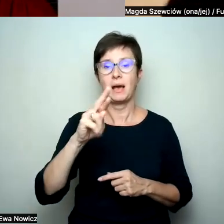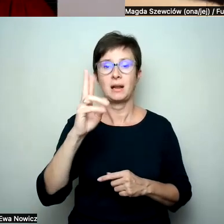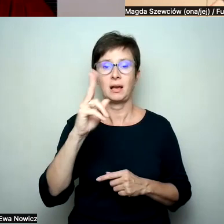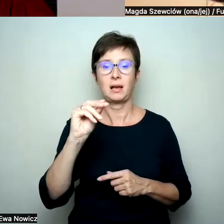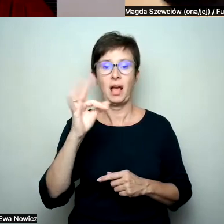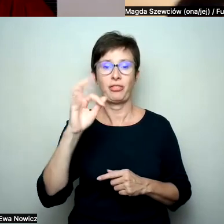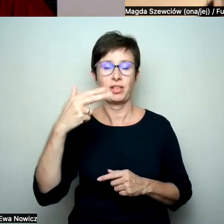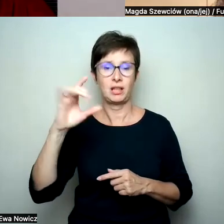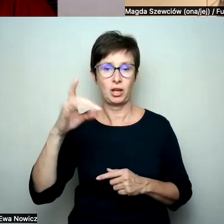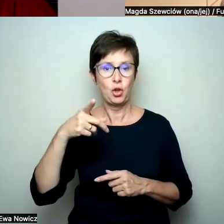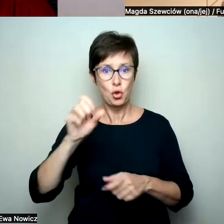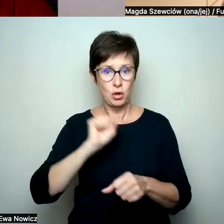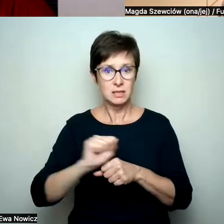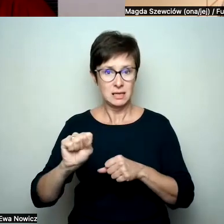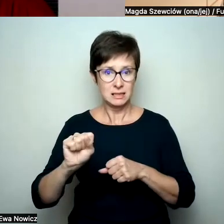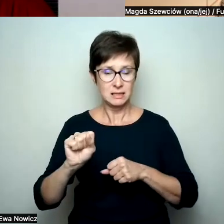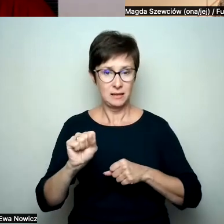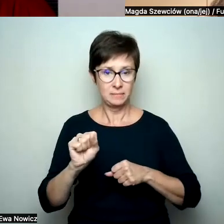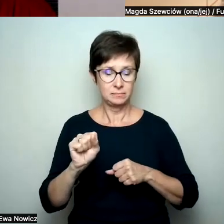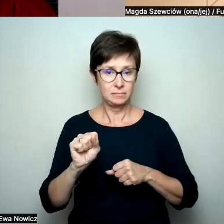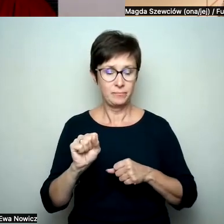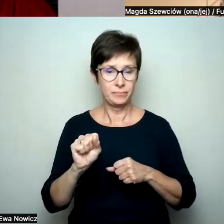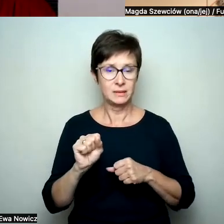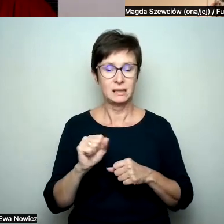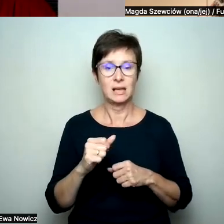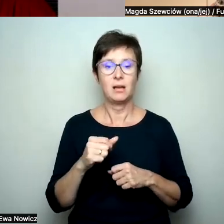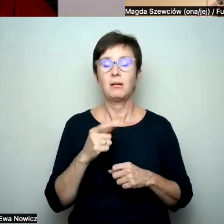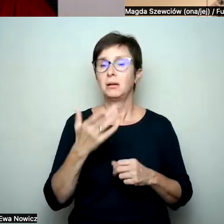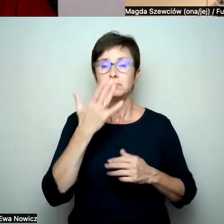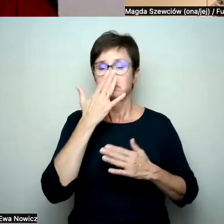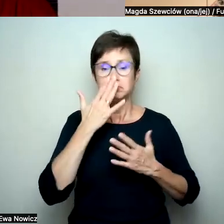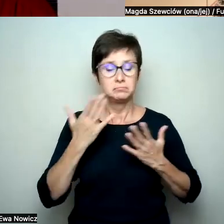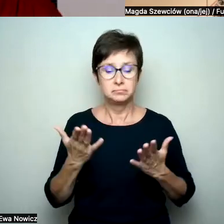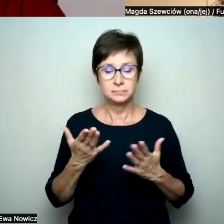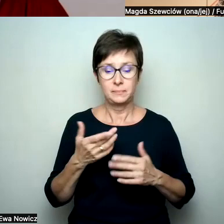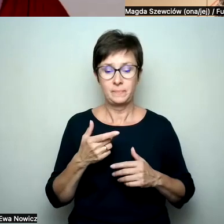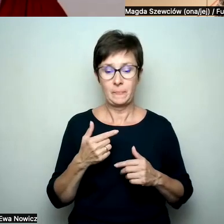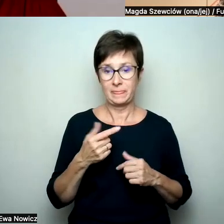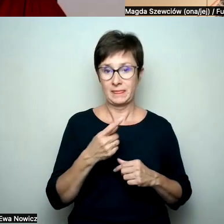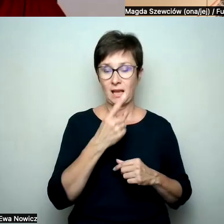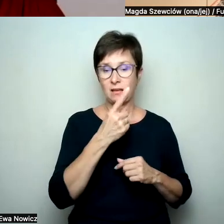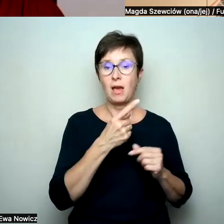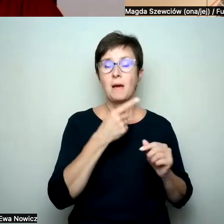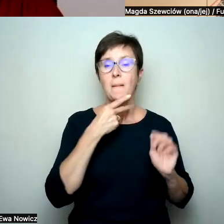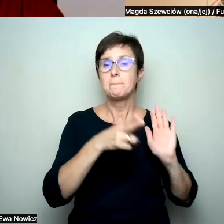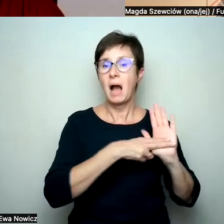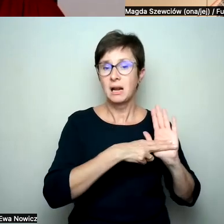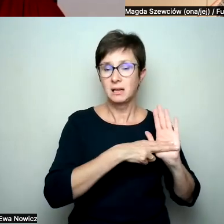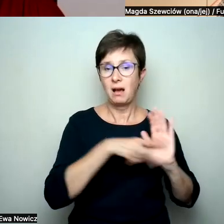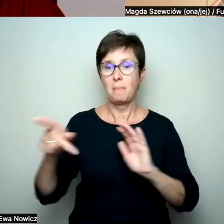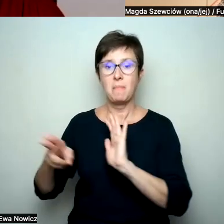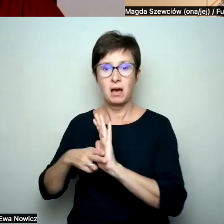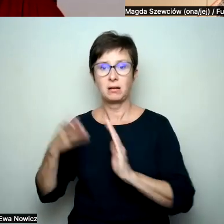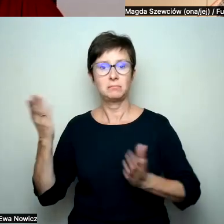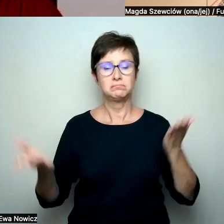teoria też istnieje i to się nazywa premiumizacja marki, która polega na tym, że to, co wyróżnia jedną markę od drugiej, to to, że ma odwagę